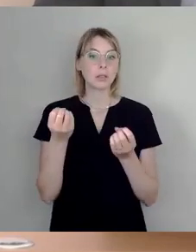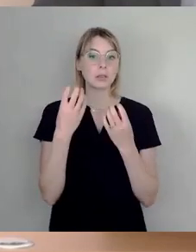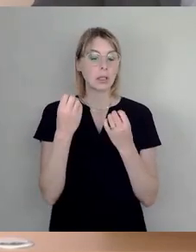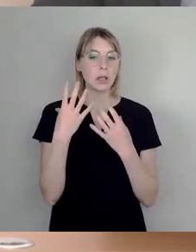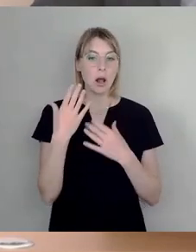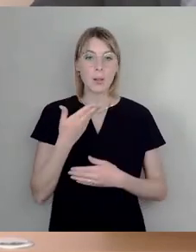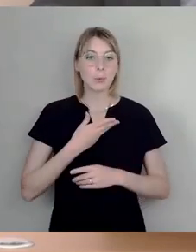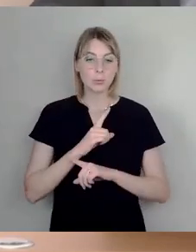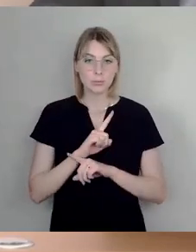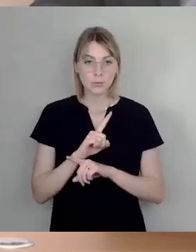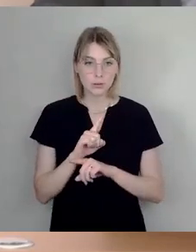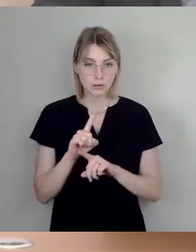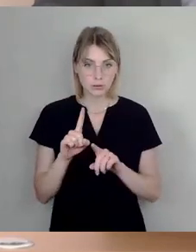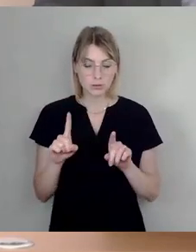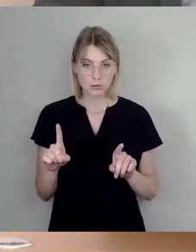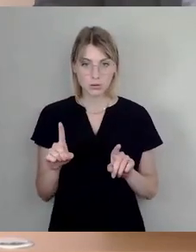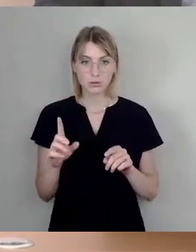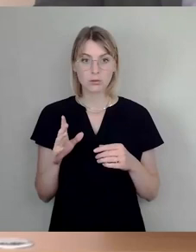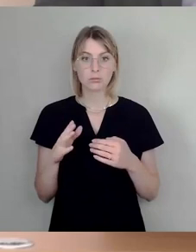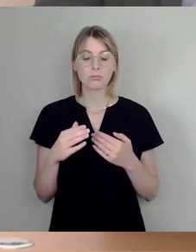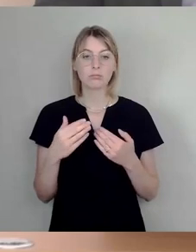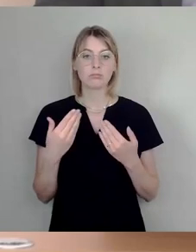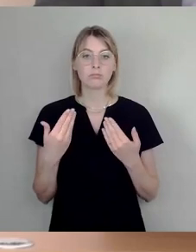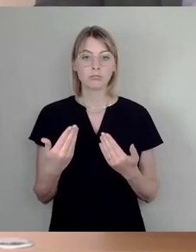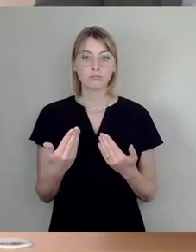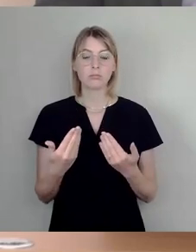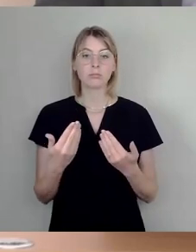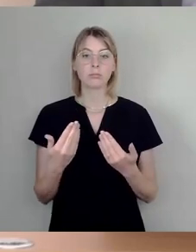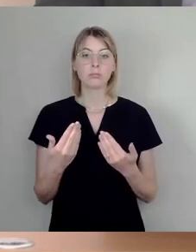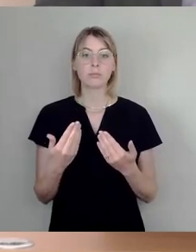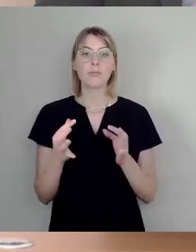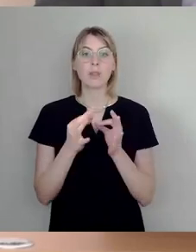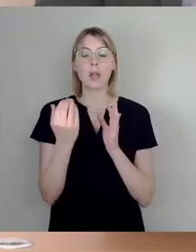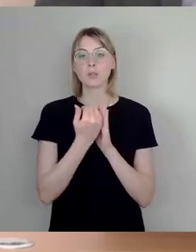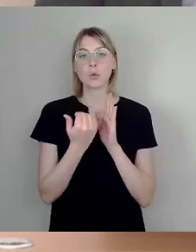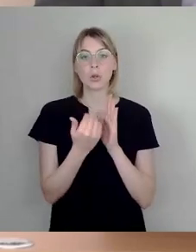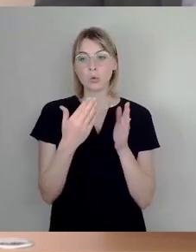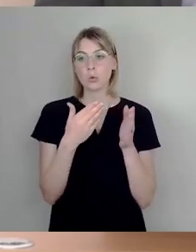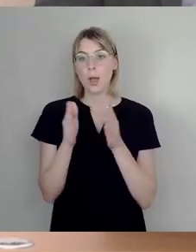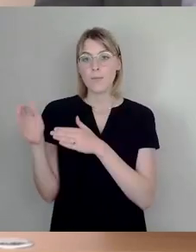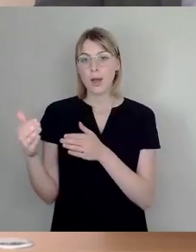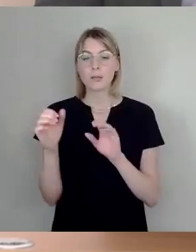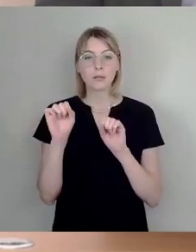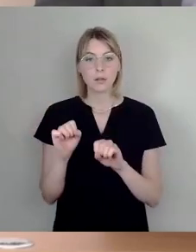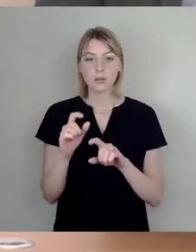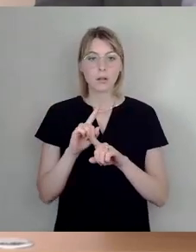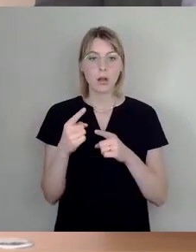dass wir sonst abweichend von der Tagesordnung jetzt hier was anderes machen.